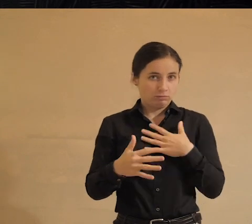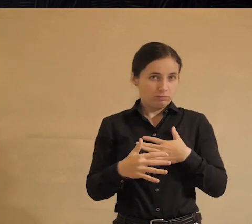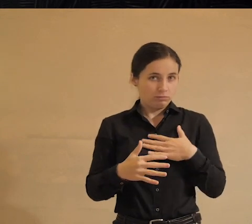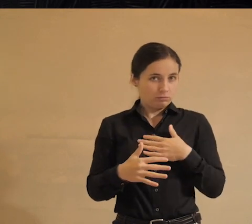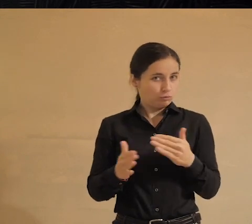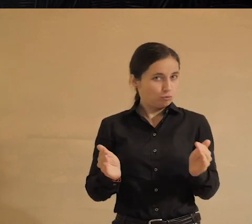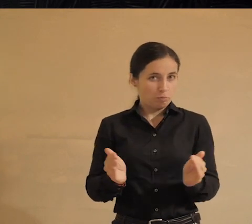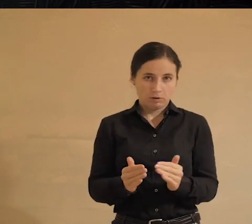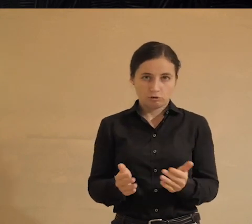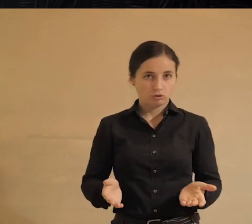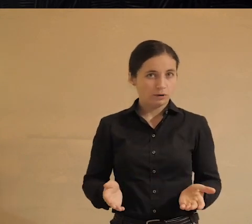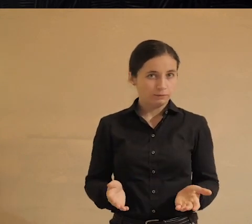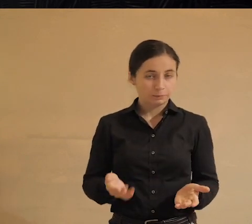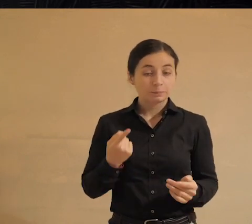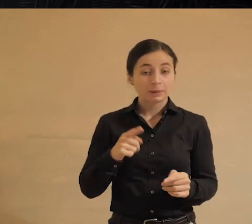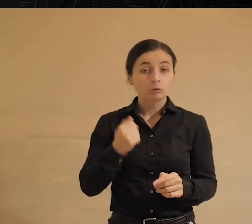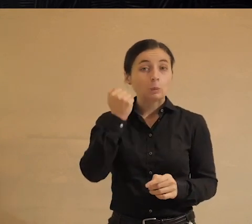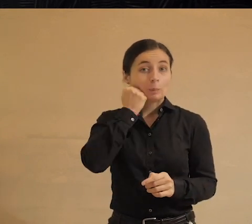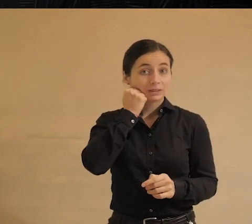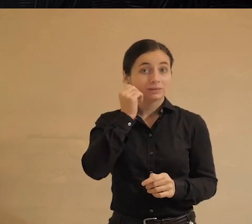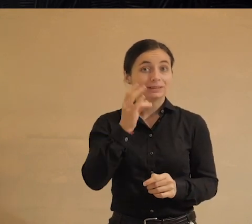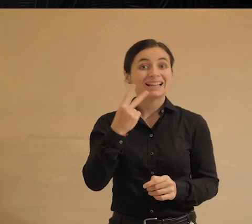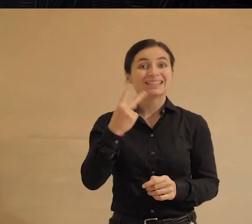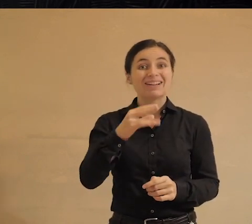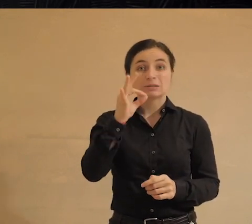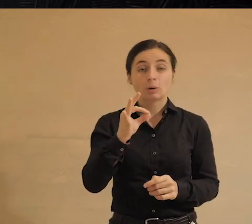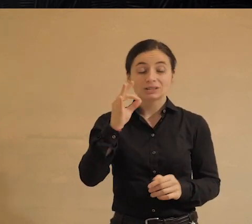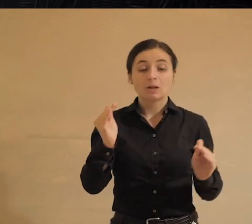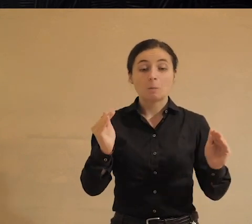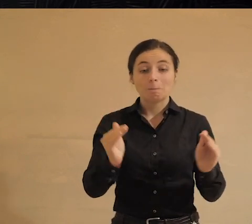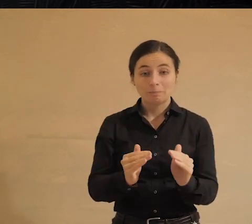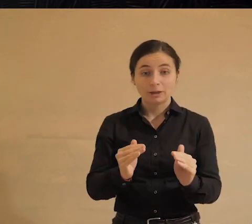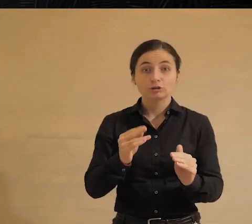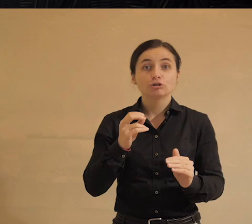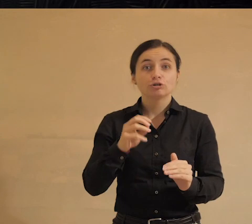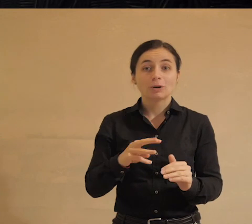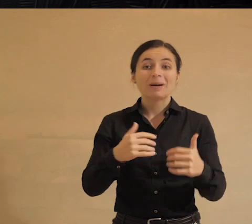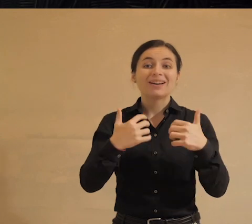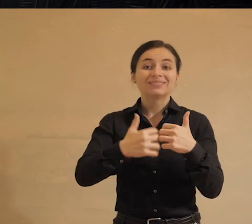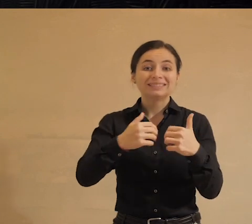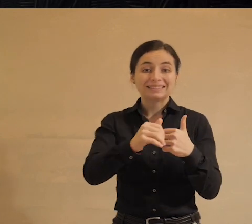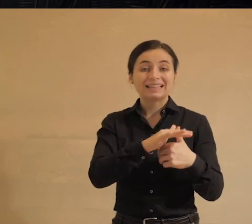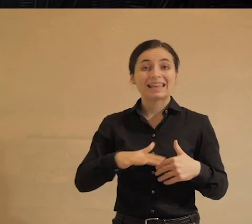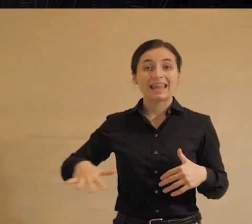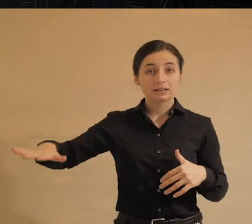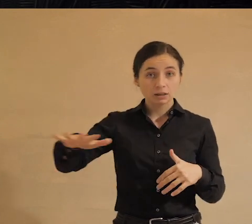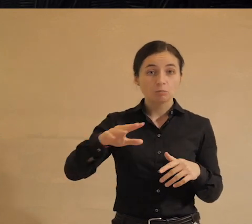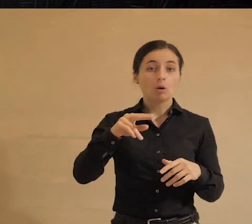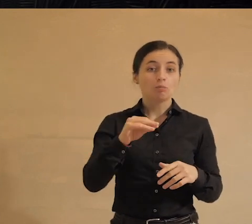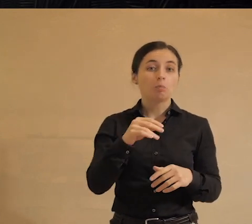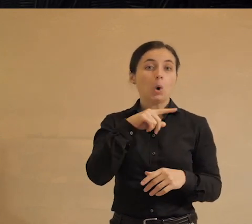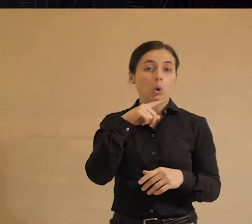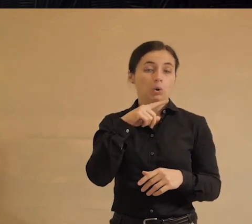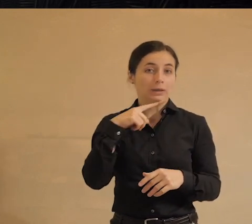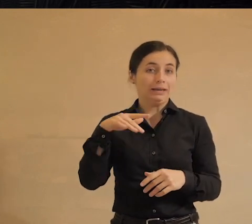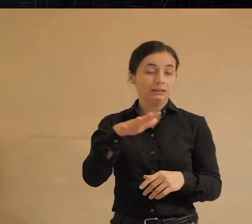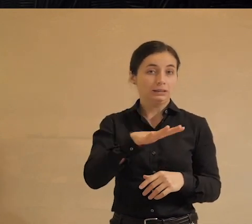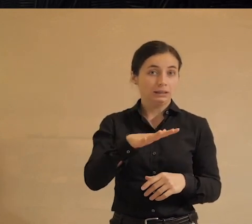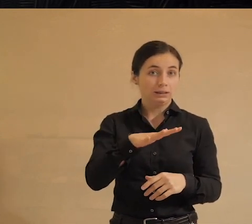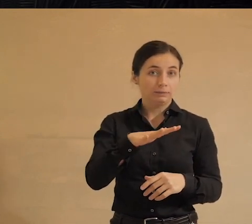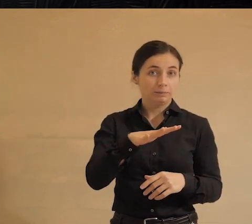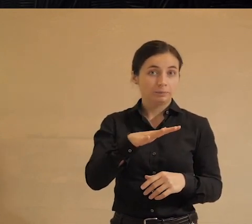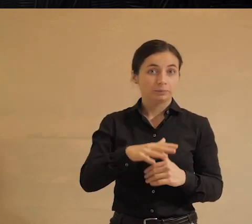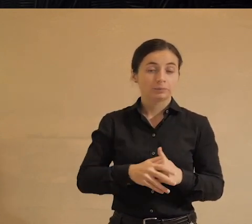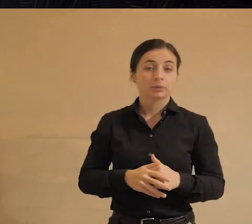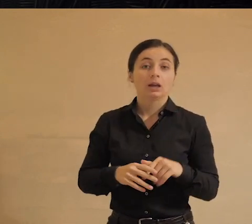деле меньше. Так вот в Москве на 20% ниже тревожность, чем в среднем по стране. В малых городах на 8% выше,